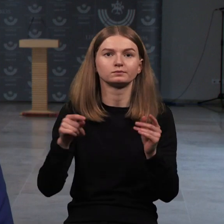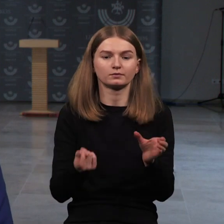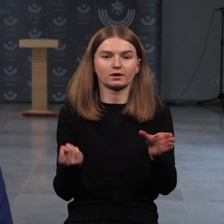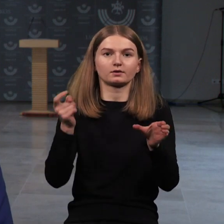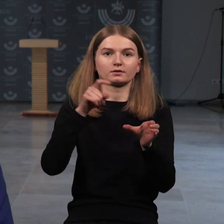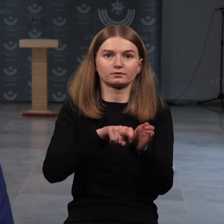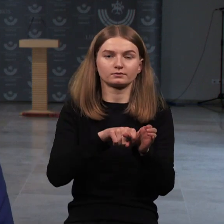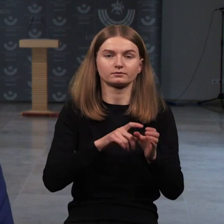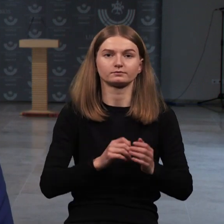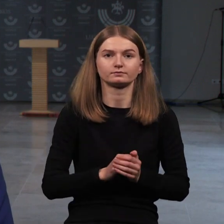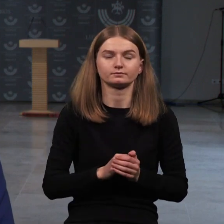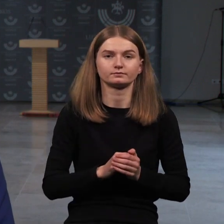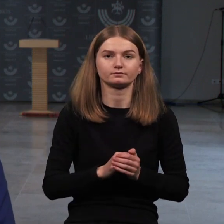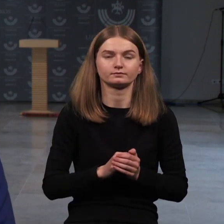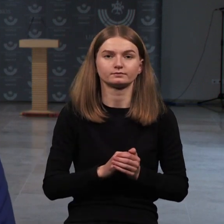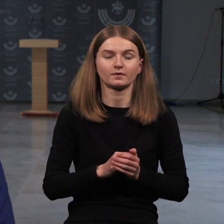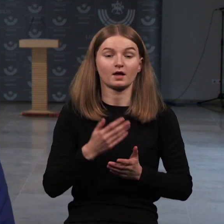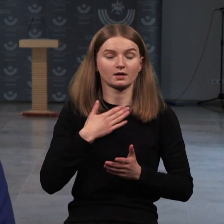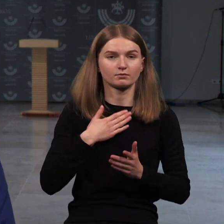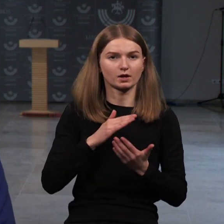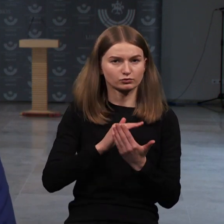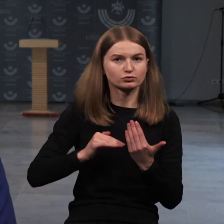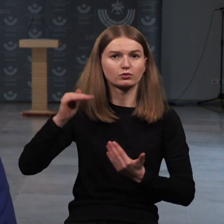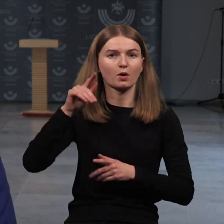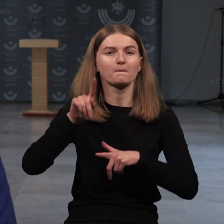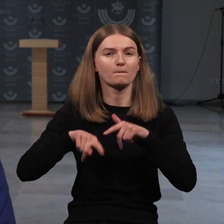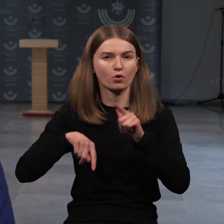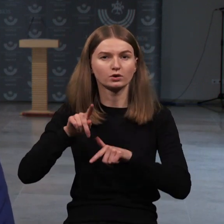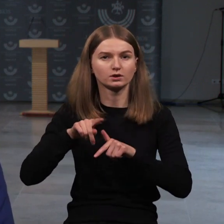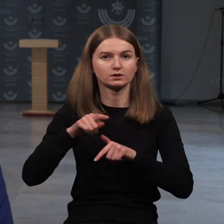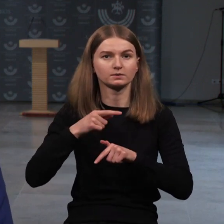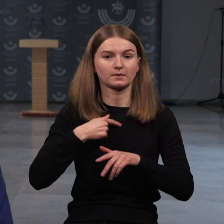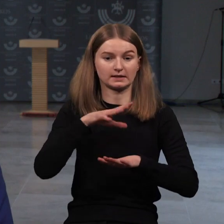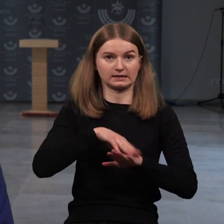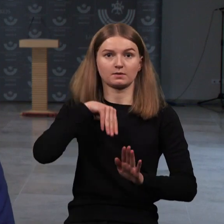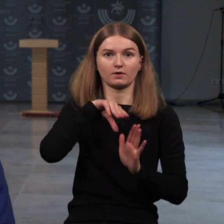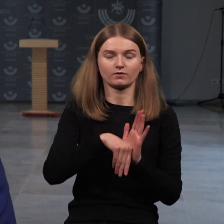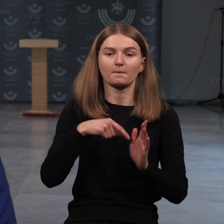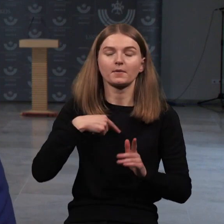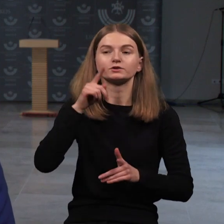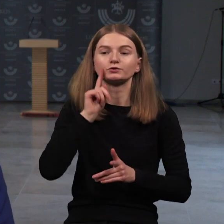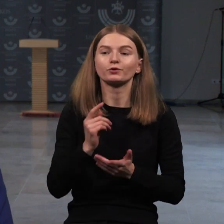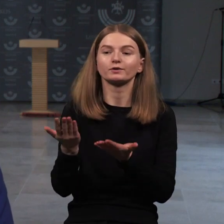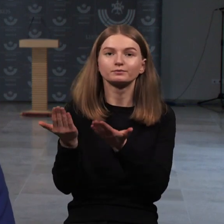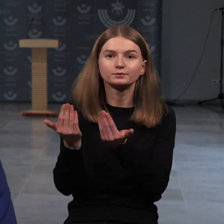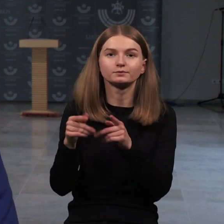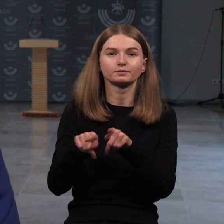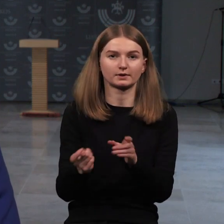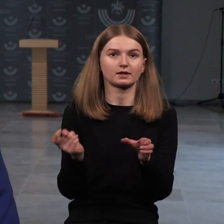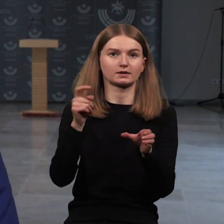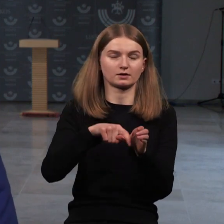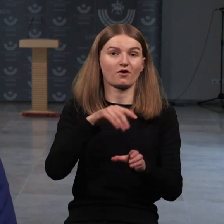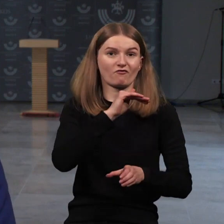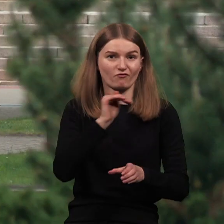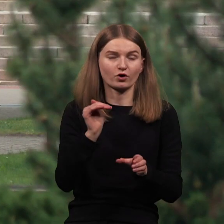turi parodyti, kad mes, va, suaugę politiką į politiką iš Seimo, norime ne tik įsitraukimo, ne tik tai formalaus įsitraukimo,